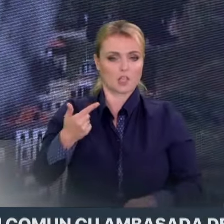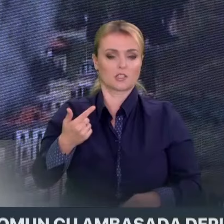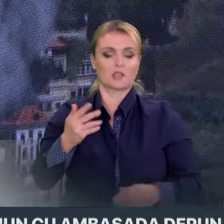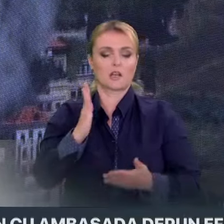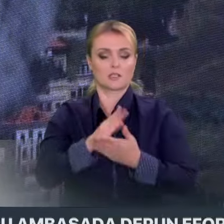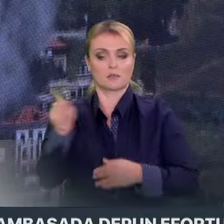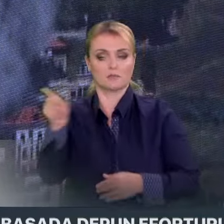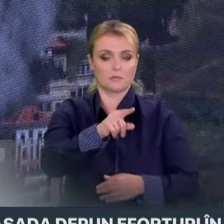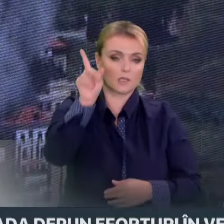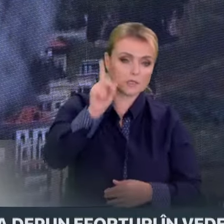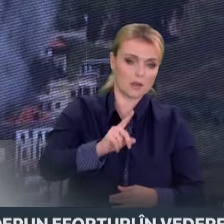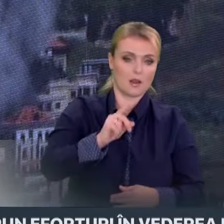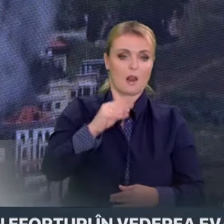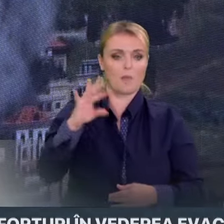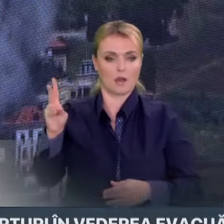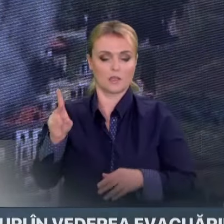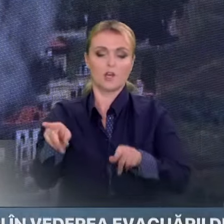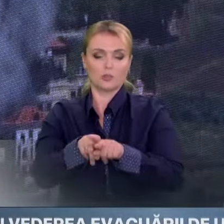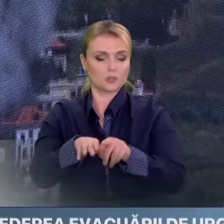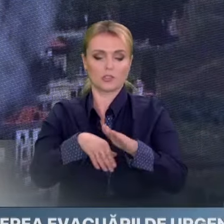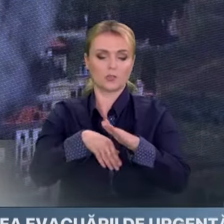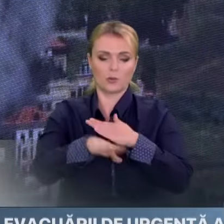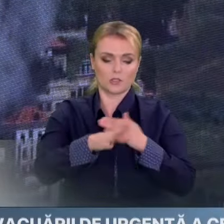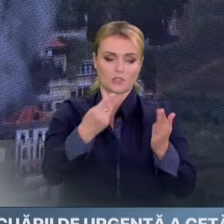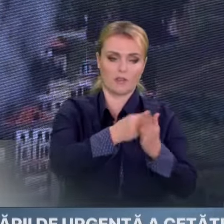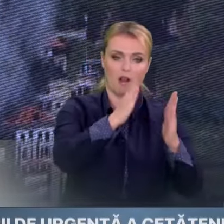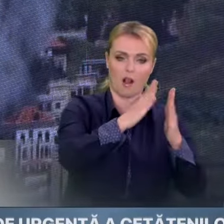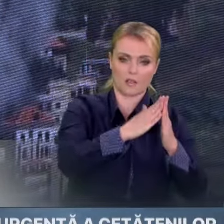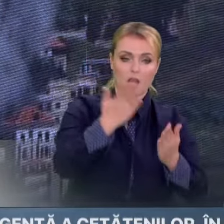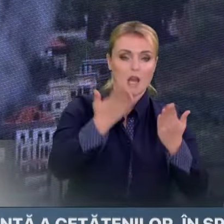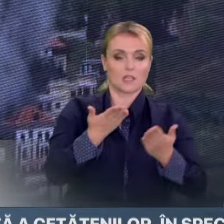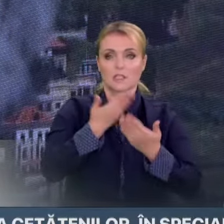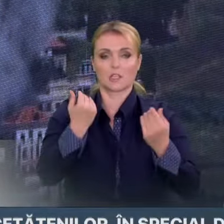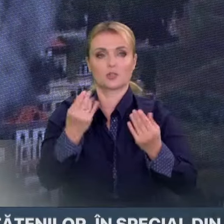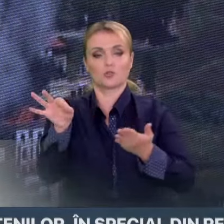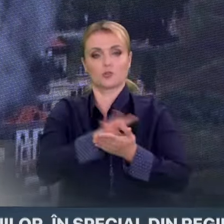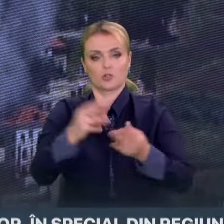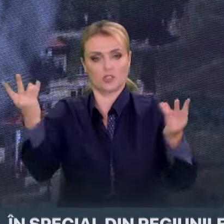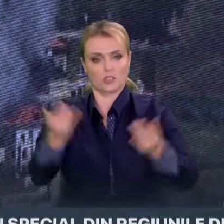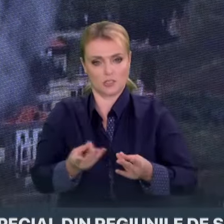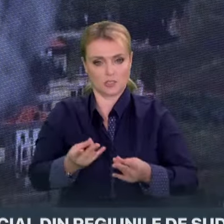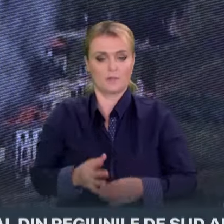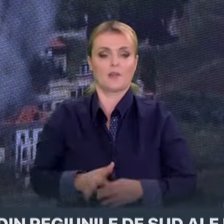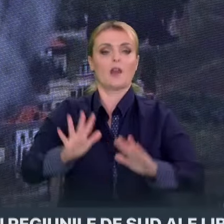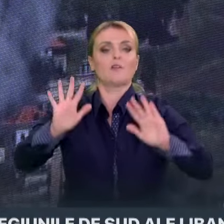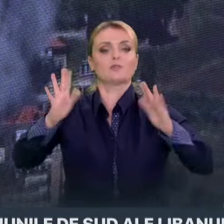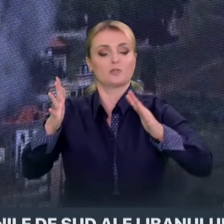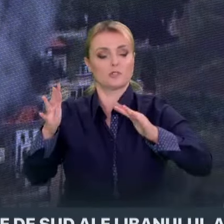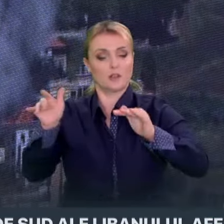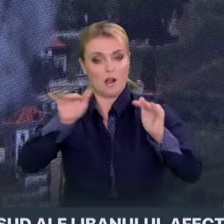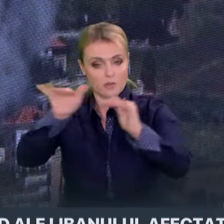cele două țări au fost rugați să nu părăsească domiciliul dacă nu este necesitate, iar în caz de atac să se